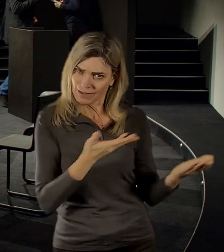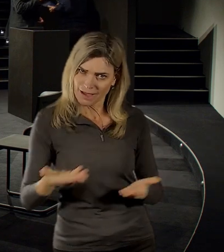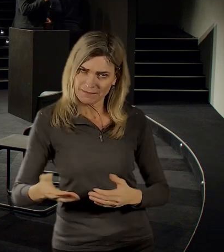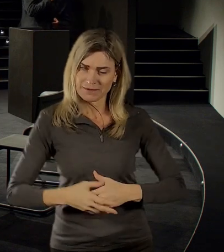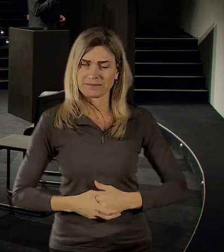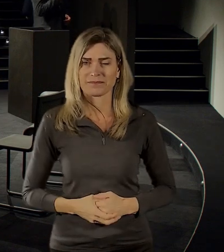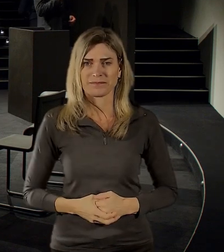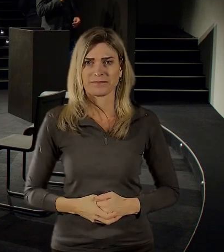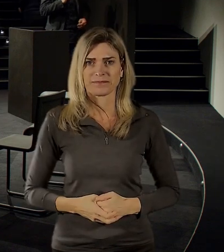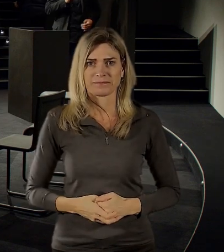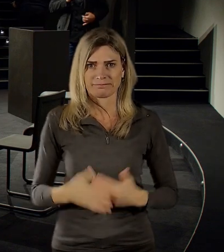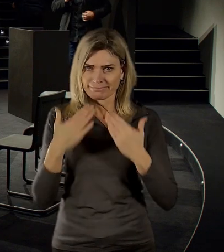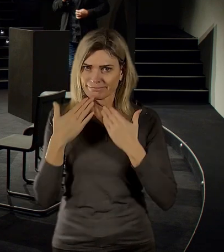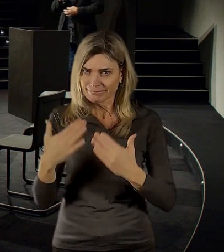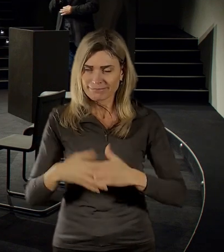Děkuji.